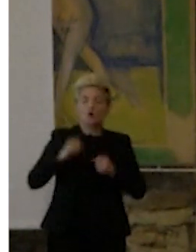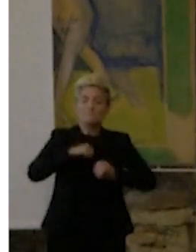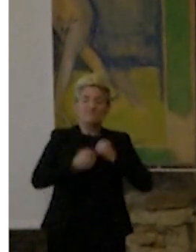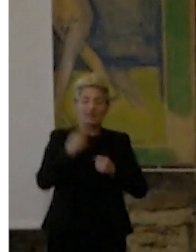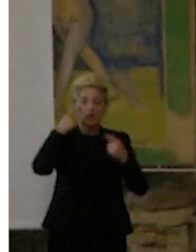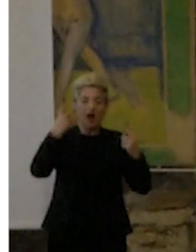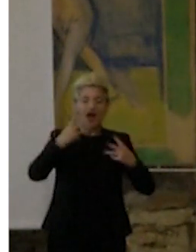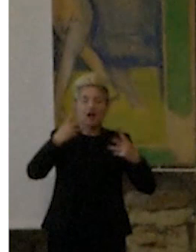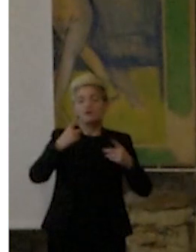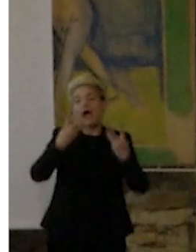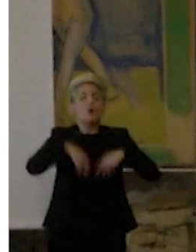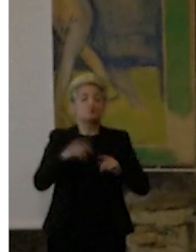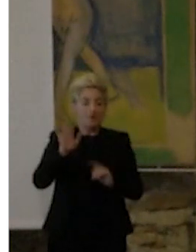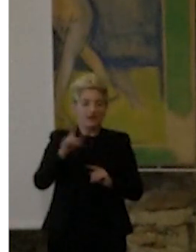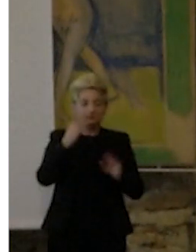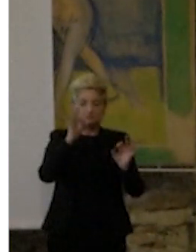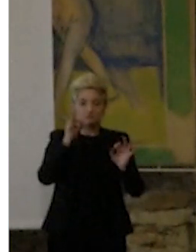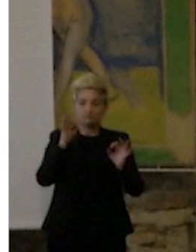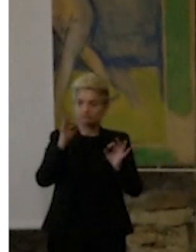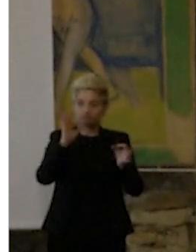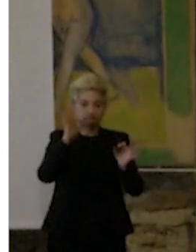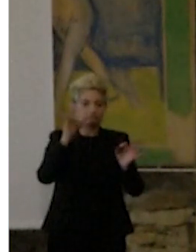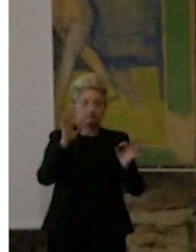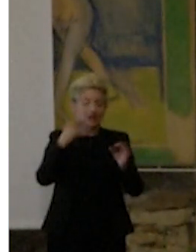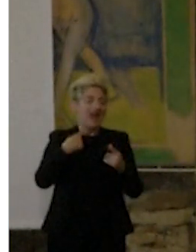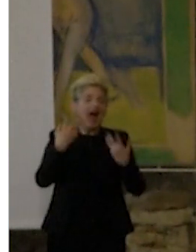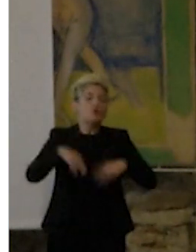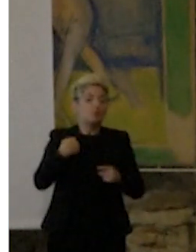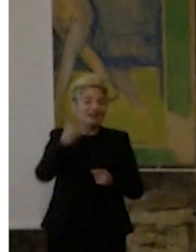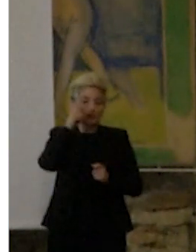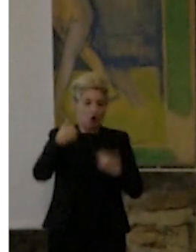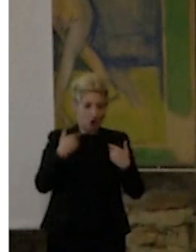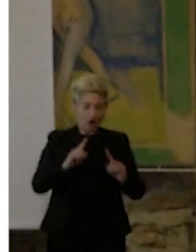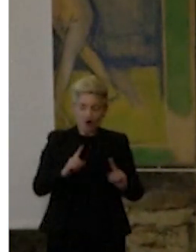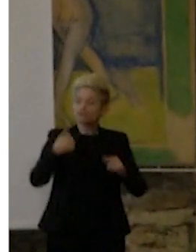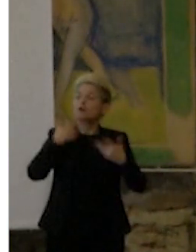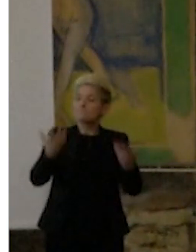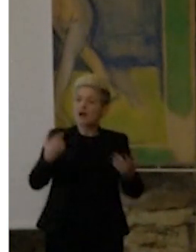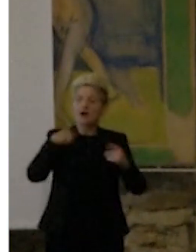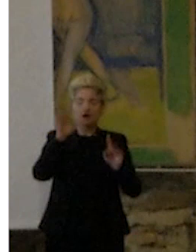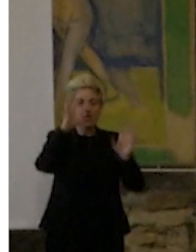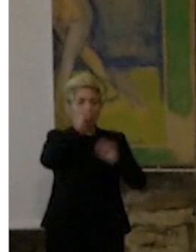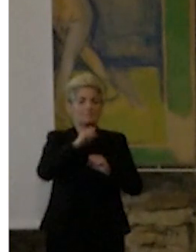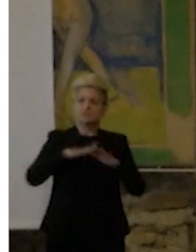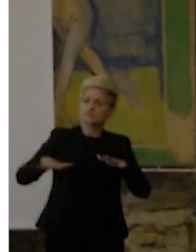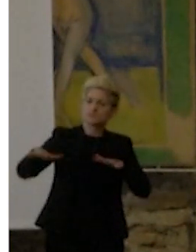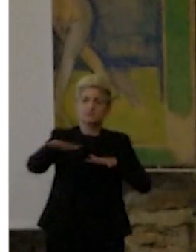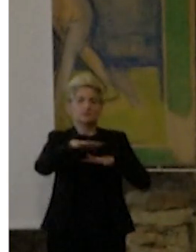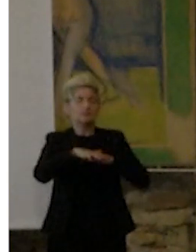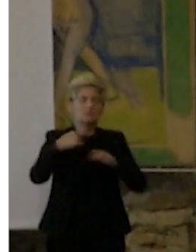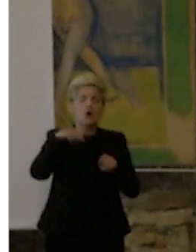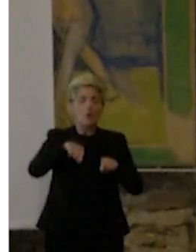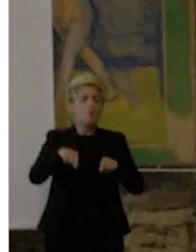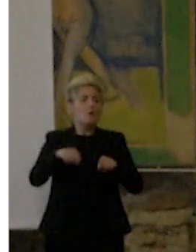in ogni secondo muovo quattro volte gli occhi e mi permettono di... Ma è la dimensione della comprensione che poi mi fa